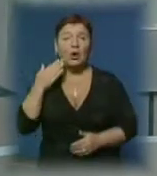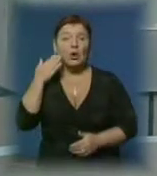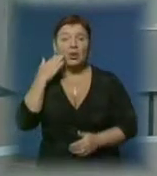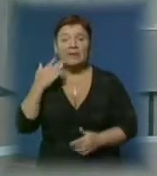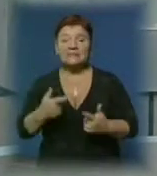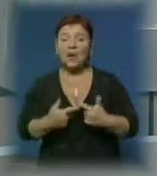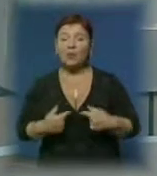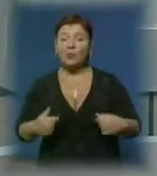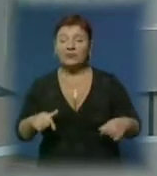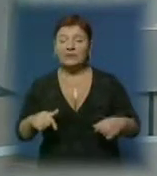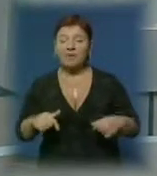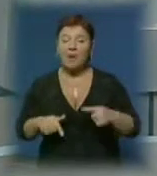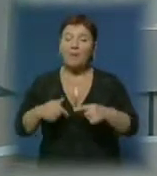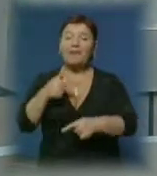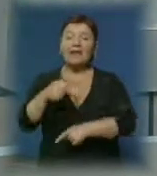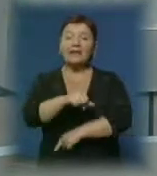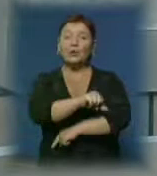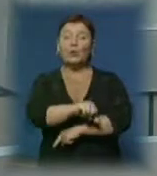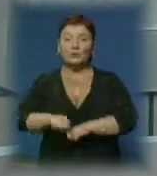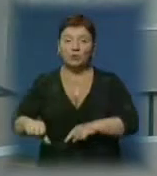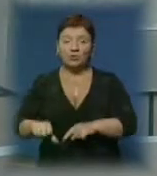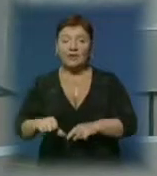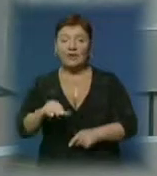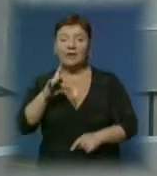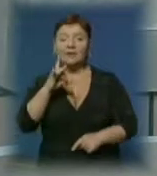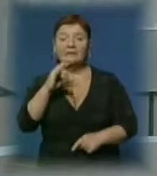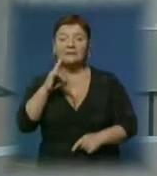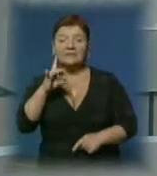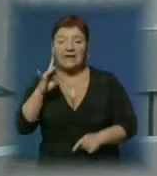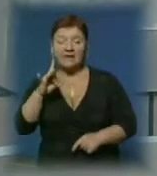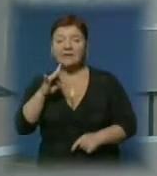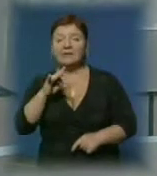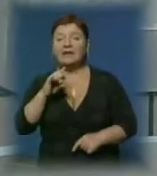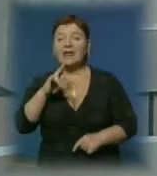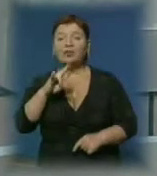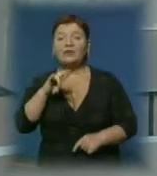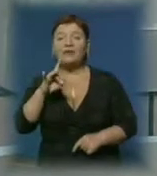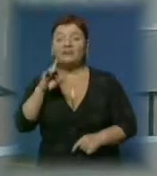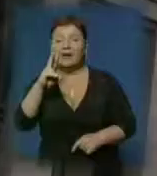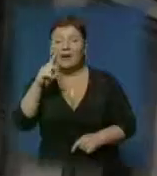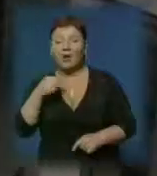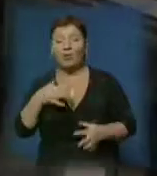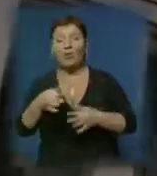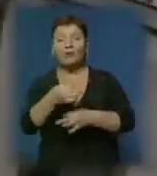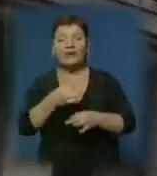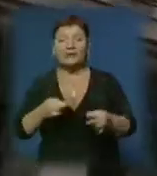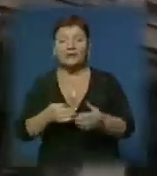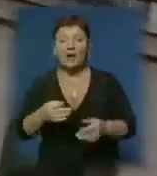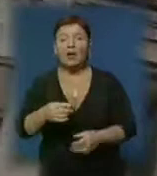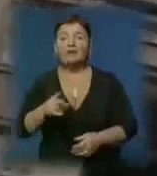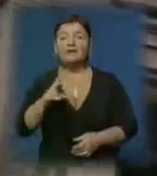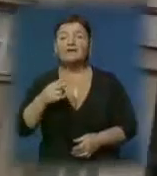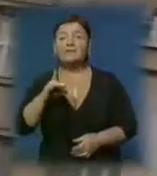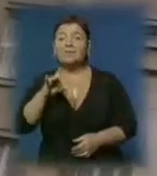пунктів перетину кордону Біла Церква, Сігет і Яблунівка, Ремец обговорили під час зустрічі голова Закарпатської облдержадміністрації Олександр